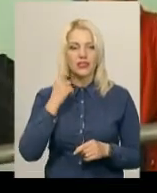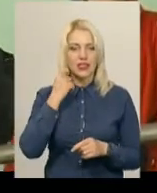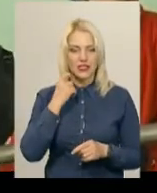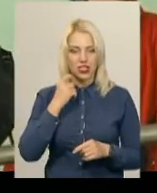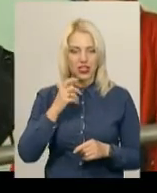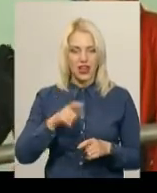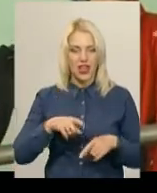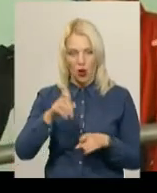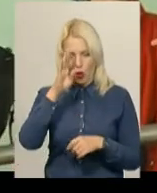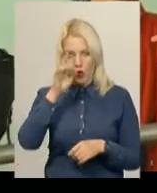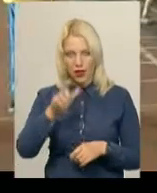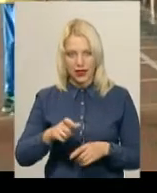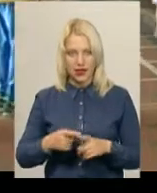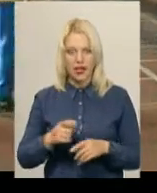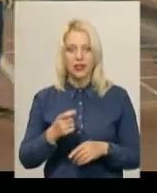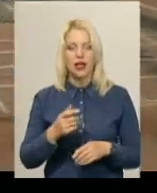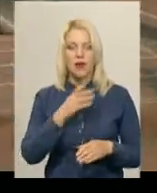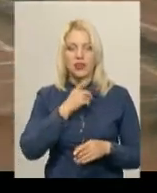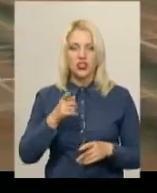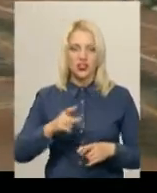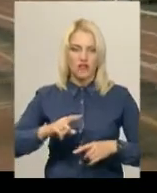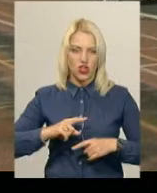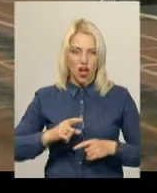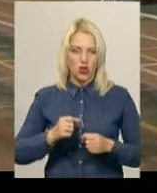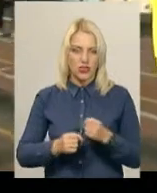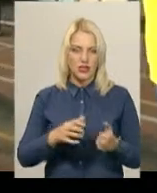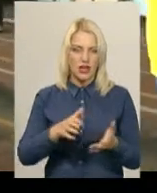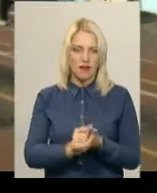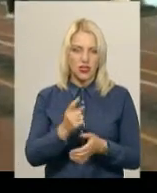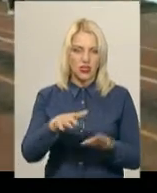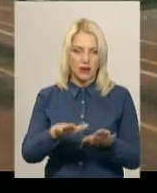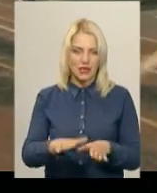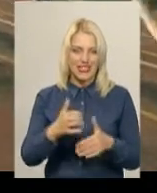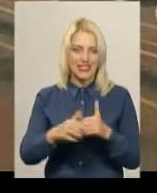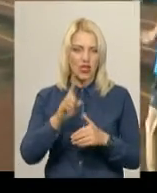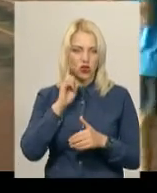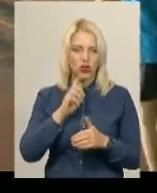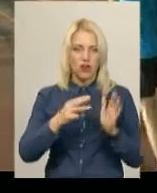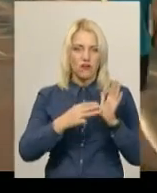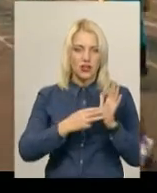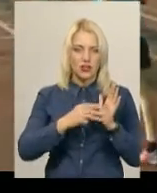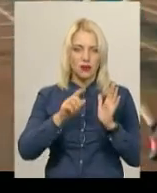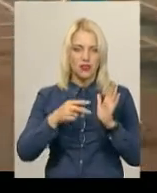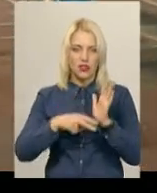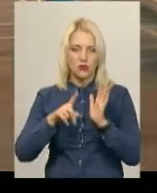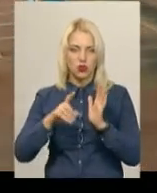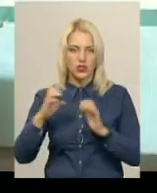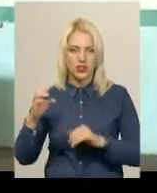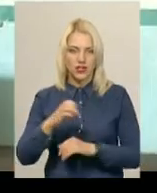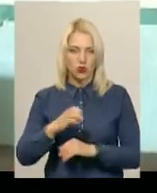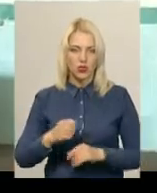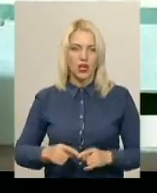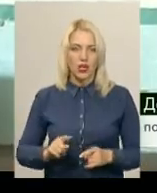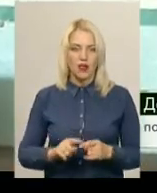легкоатлет з Хмельницького Денис Салюк під час фінального забігу посів перше місце серед юнаків. Його результат – 8,71 секунди.